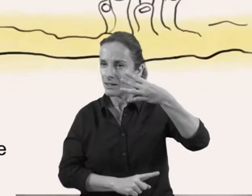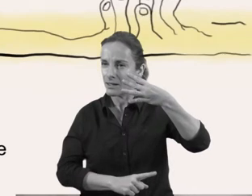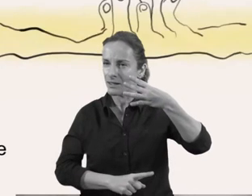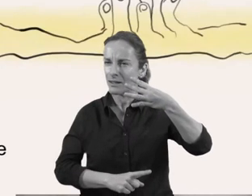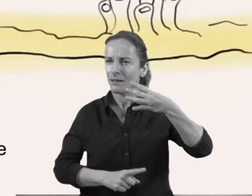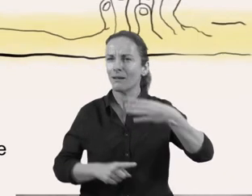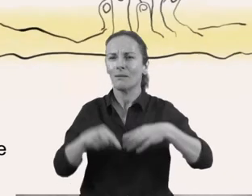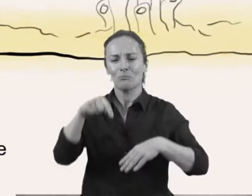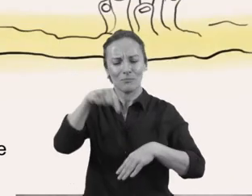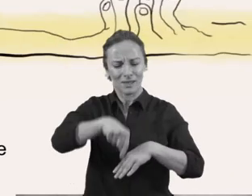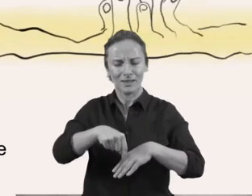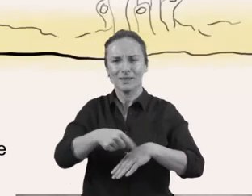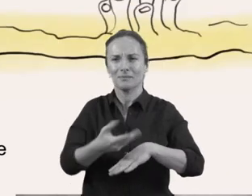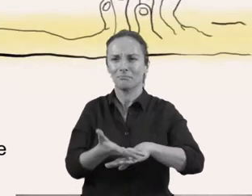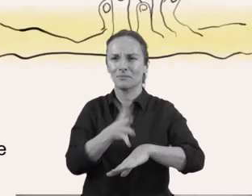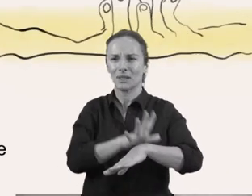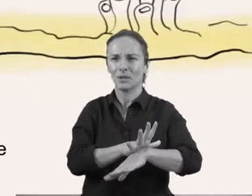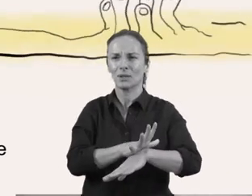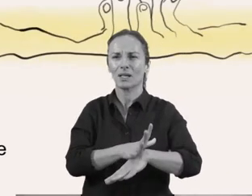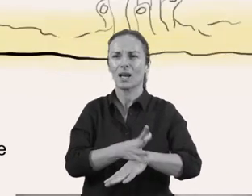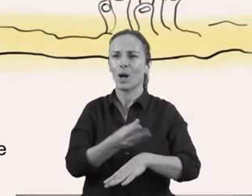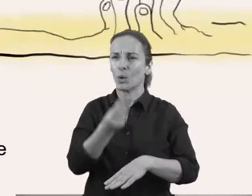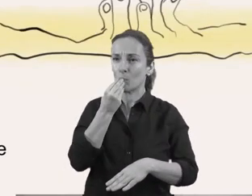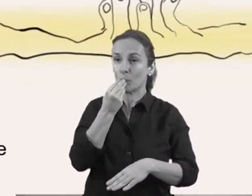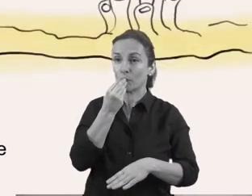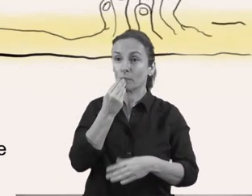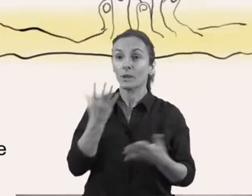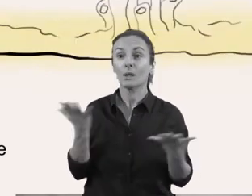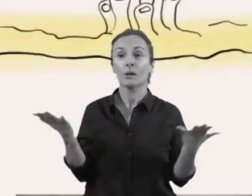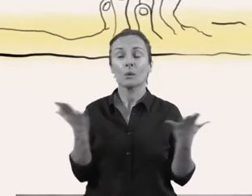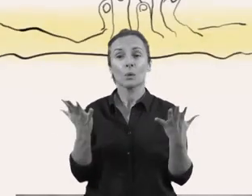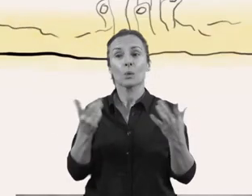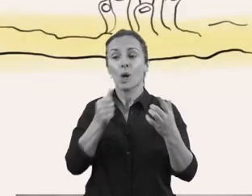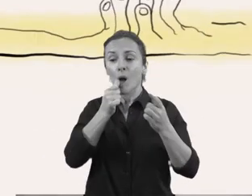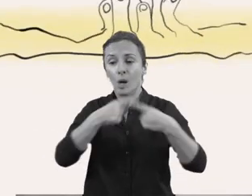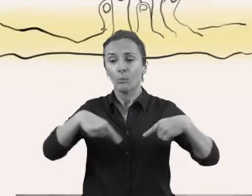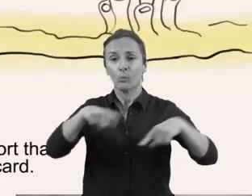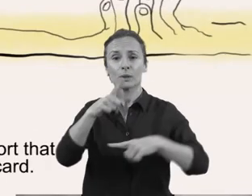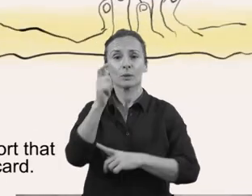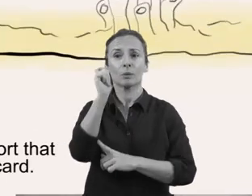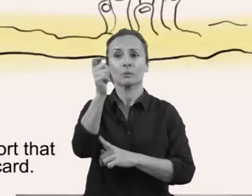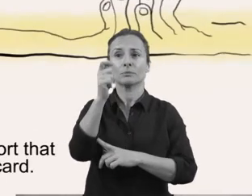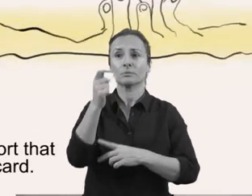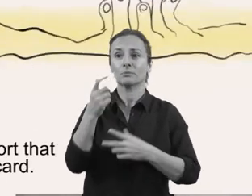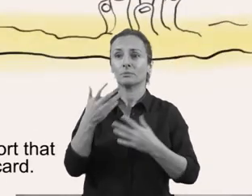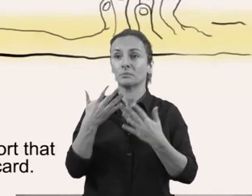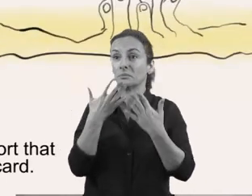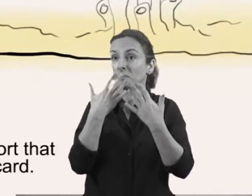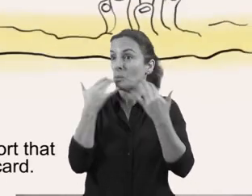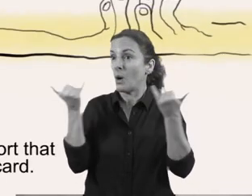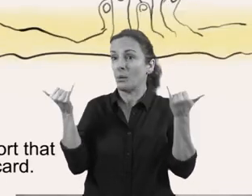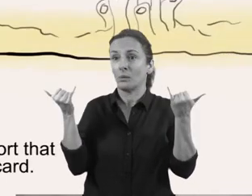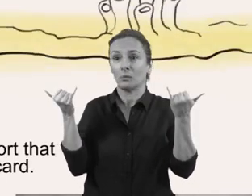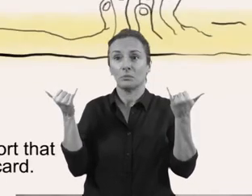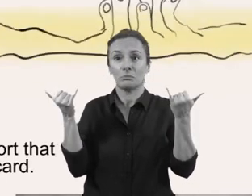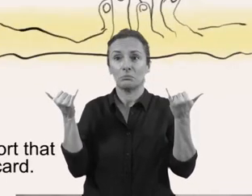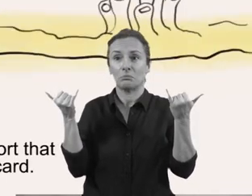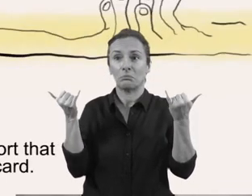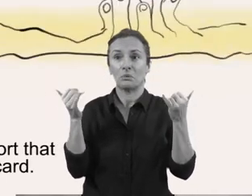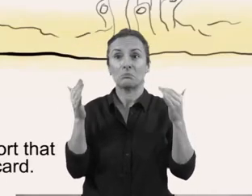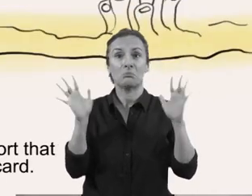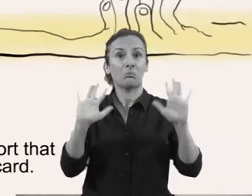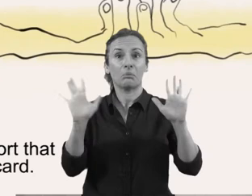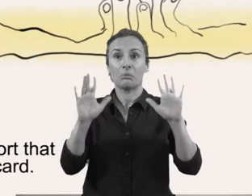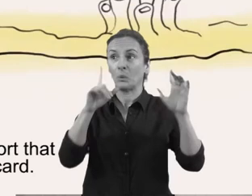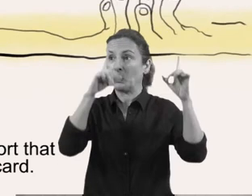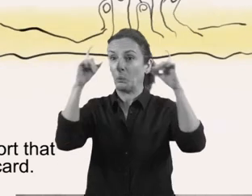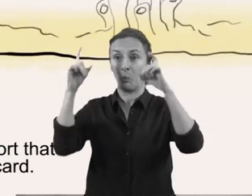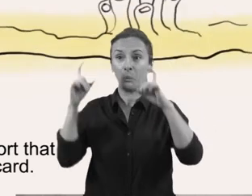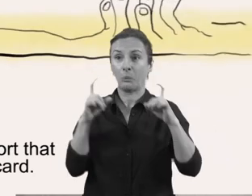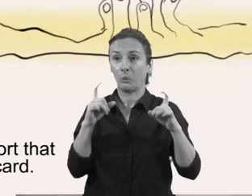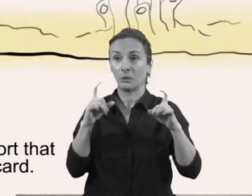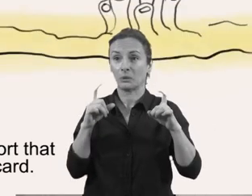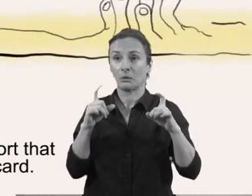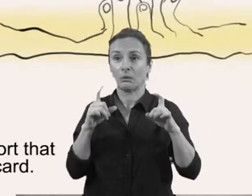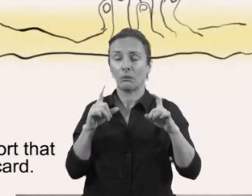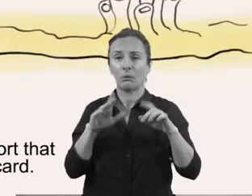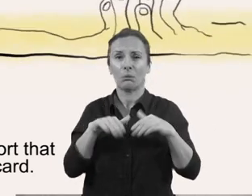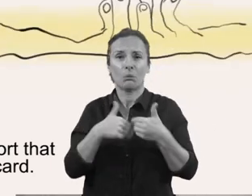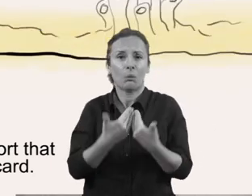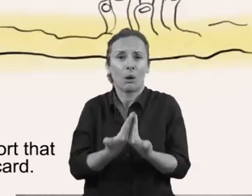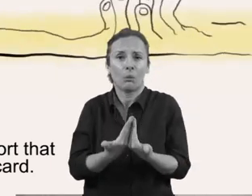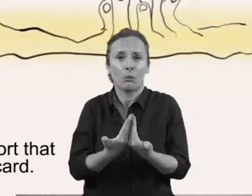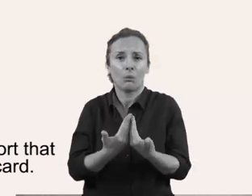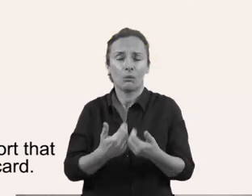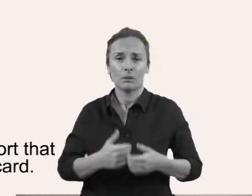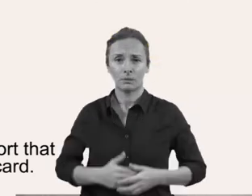Són peixes del nostre patrimoni gastronòmic mariner. Un port sense pescadors. És un port sense ànima.